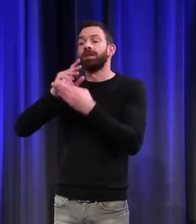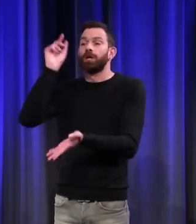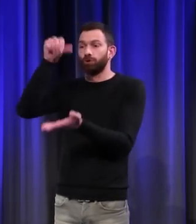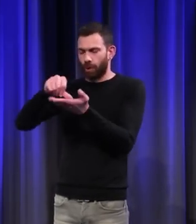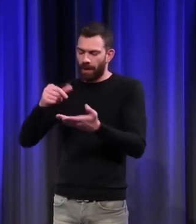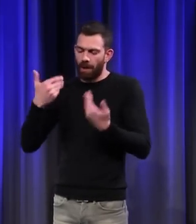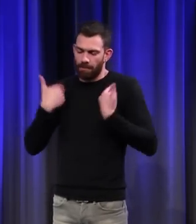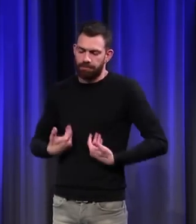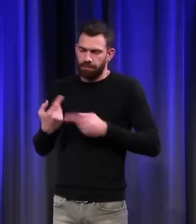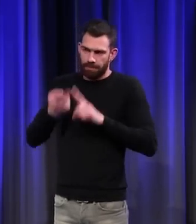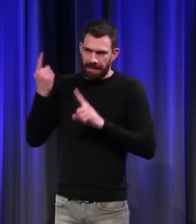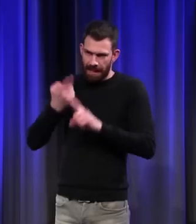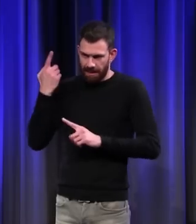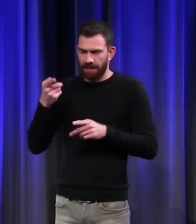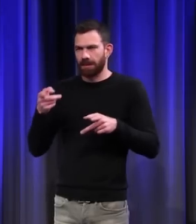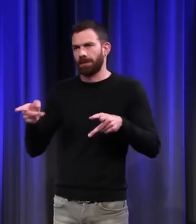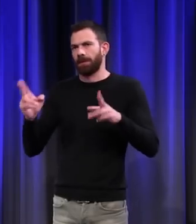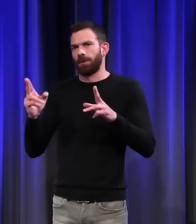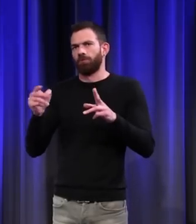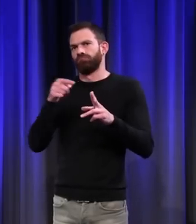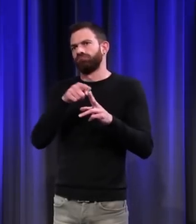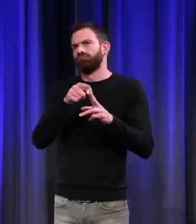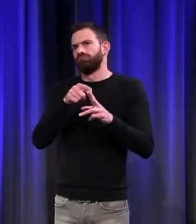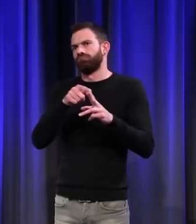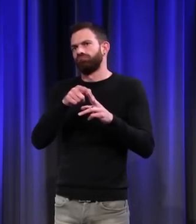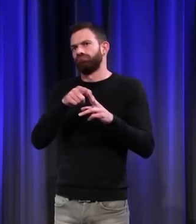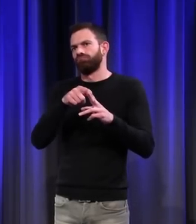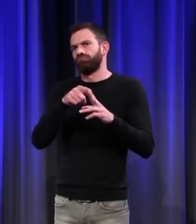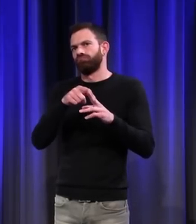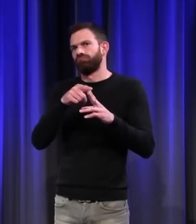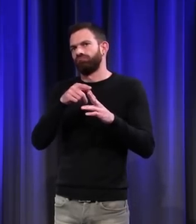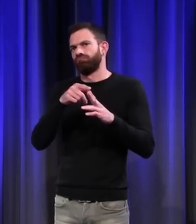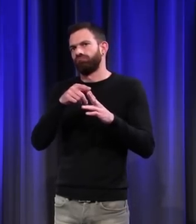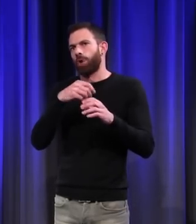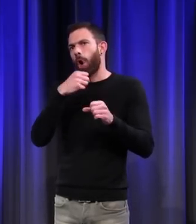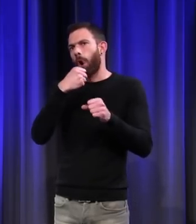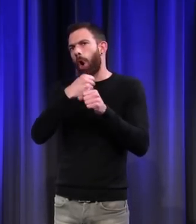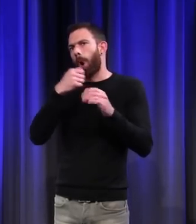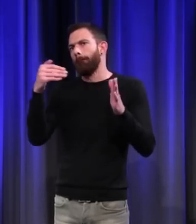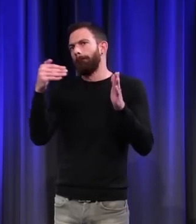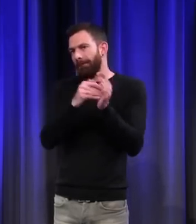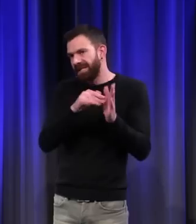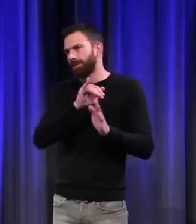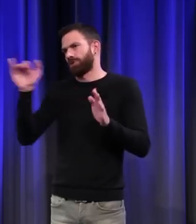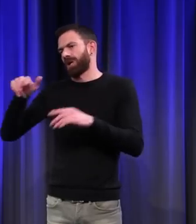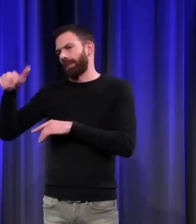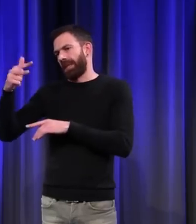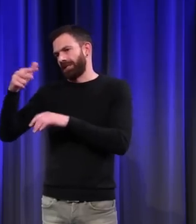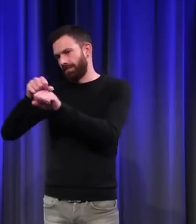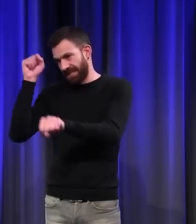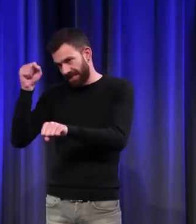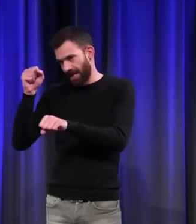suis spécialiste, qui irait de l'an 1000 jusqu'au XIIIe siècle. Et puis, un